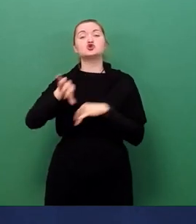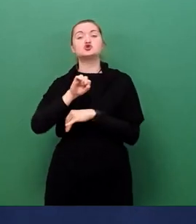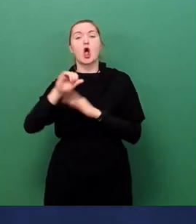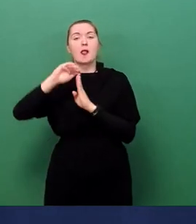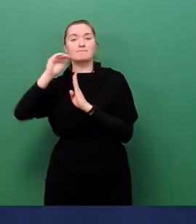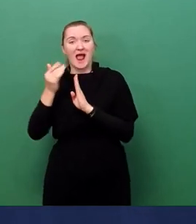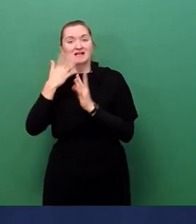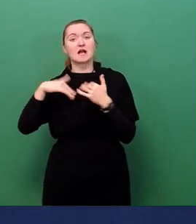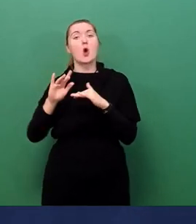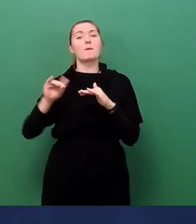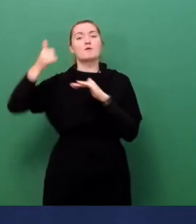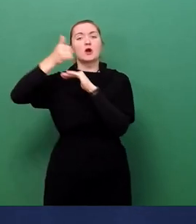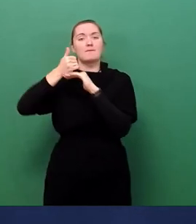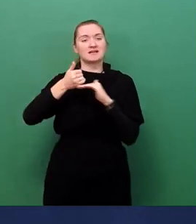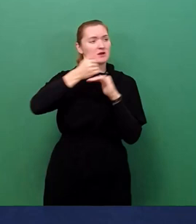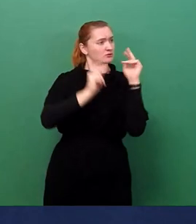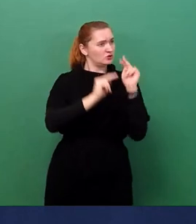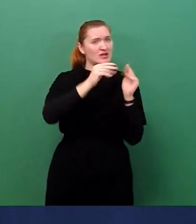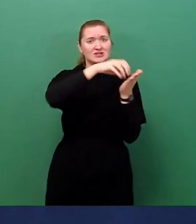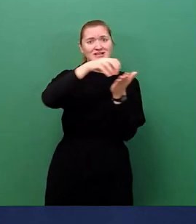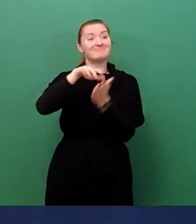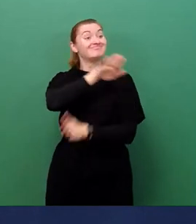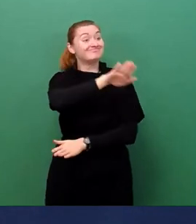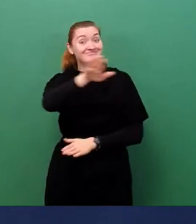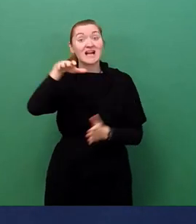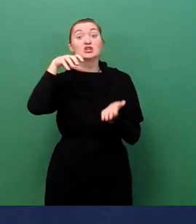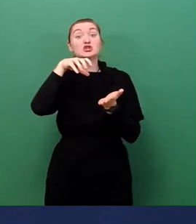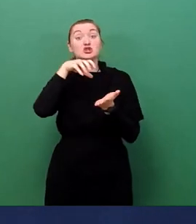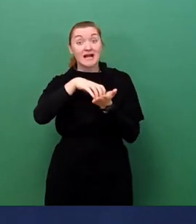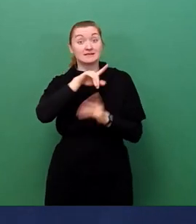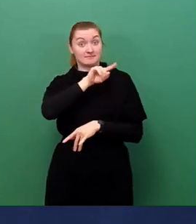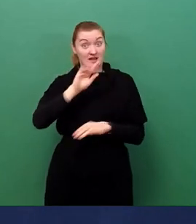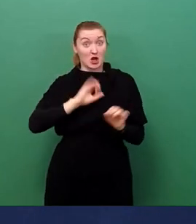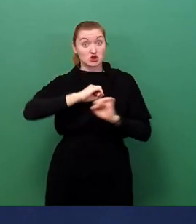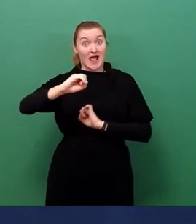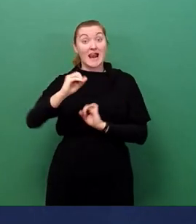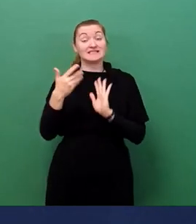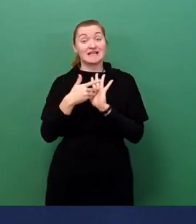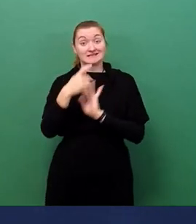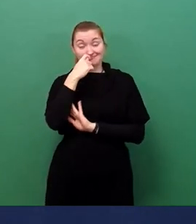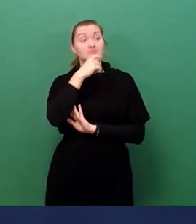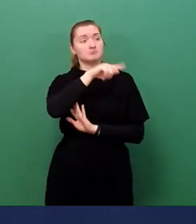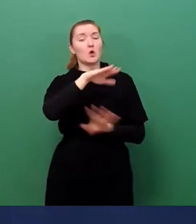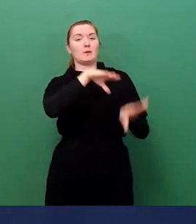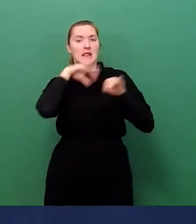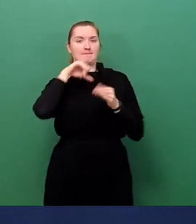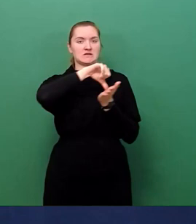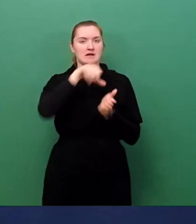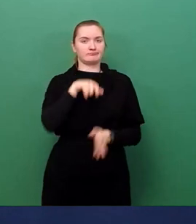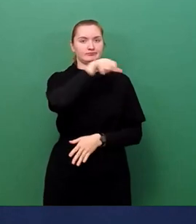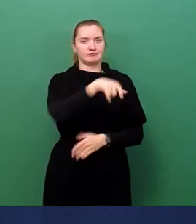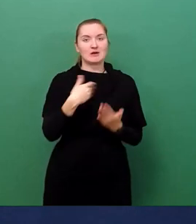vielen anderen Städten auch, in ihren Städten die Kosten für diese Schnelltests zu übernehmen. Dazu hat zum Beispiel Marcel Schmidt,